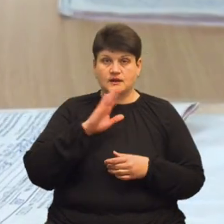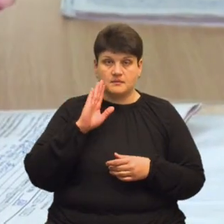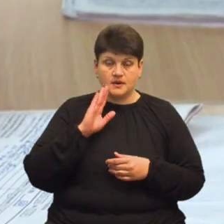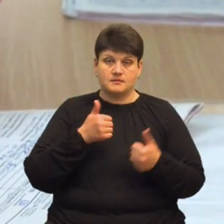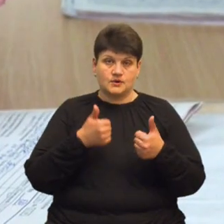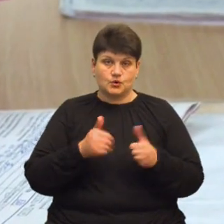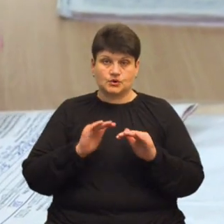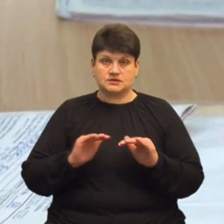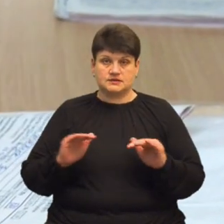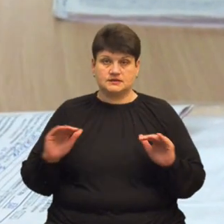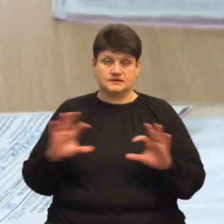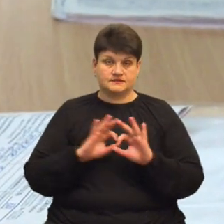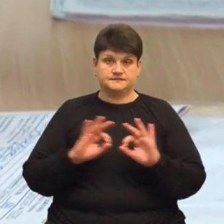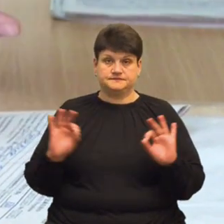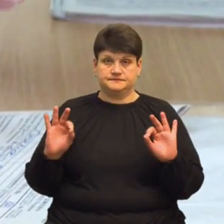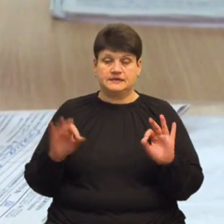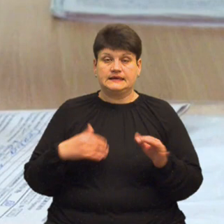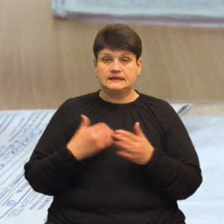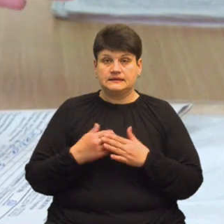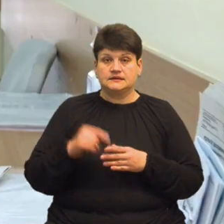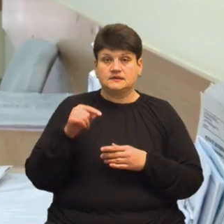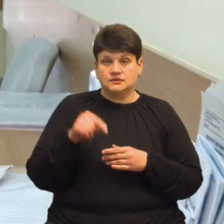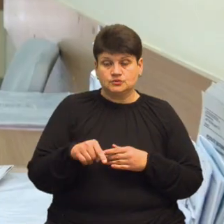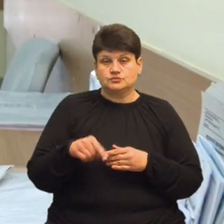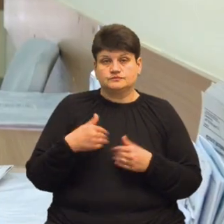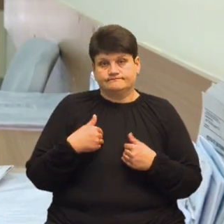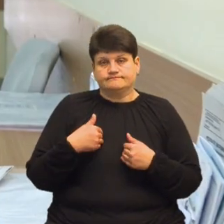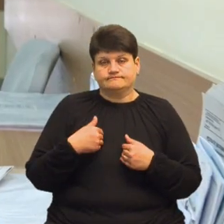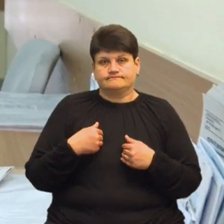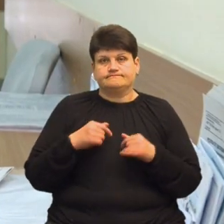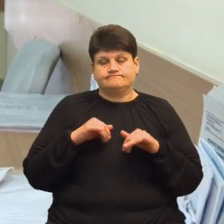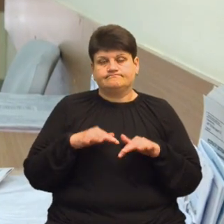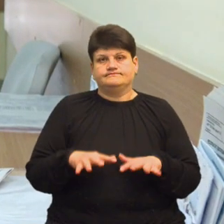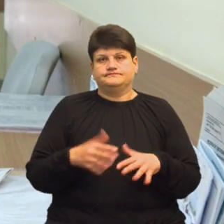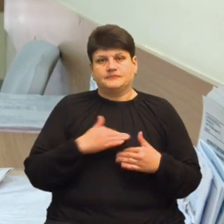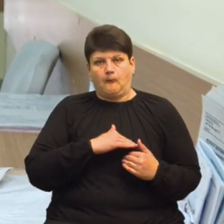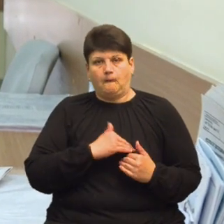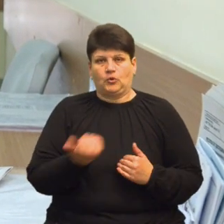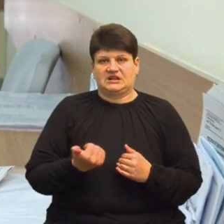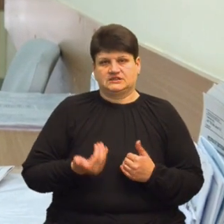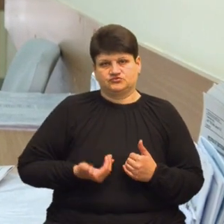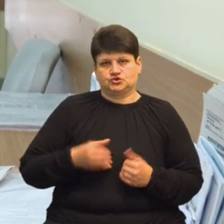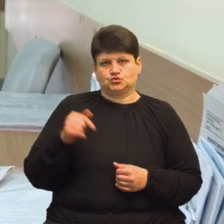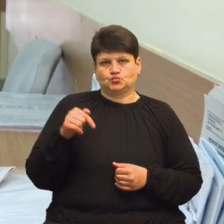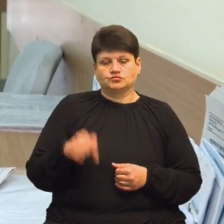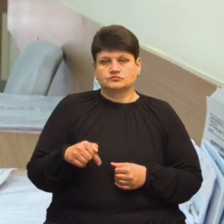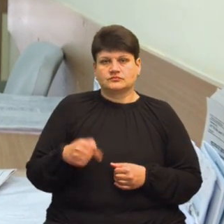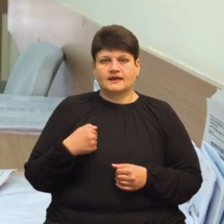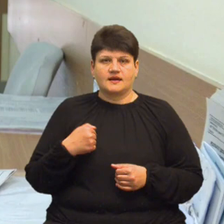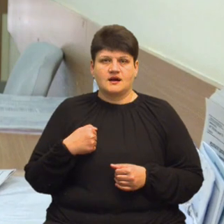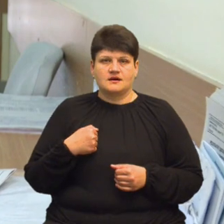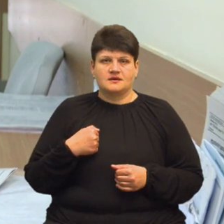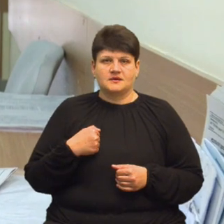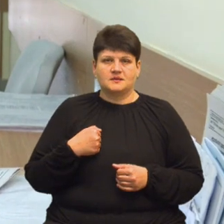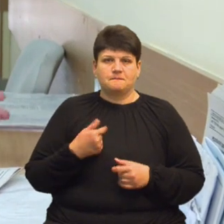дітки і все було чудово. Напевно, що тут моя місія і, напевно, тут моє покликання в житті. У мене таке враження, що я більше в житті